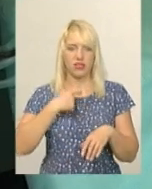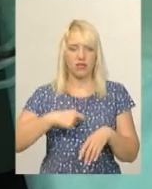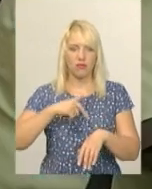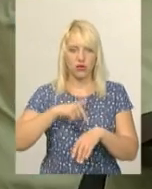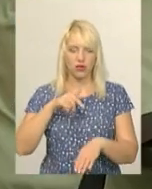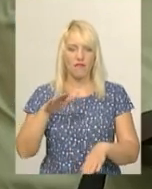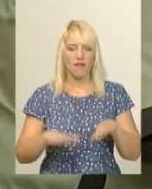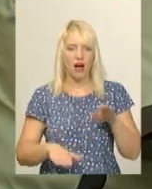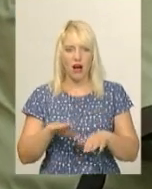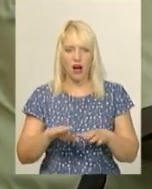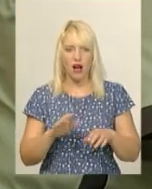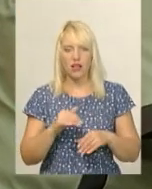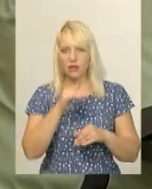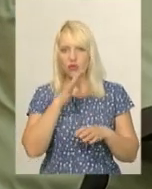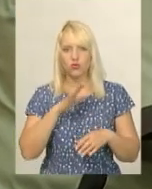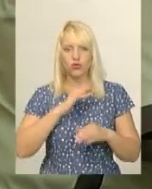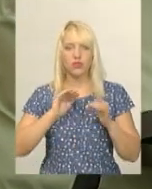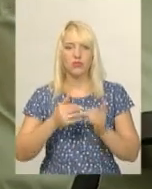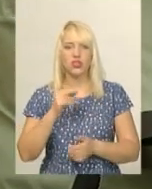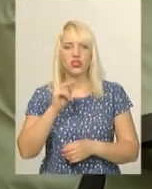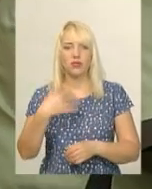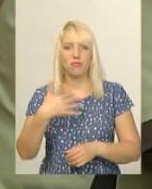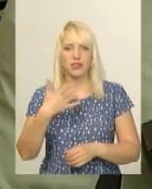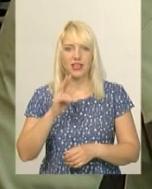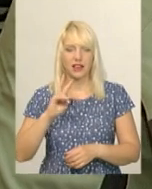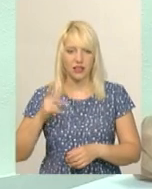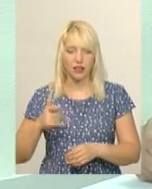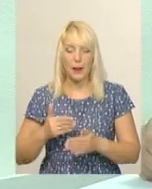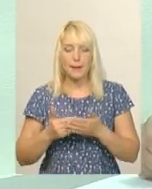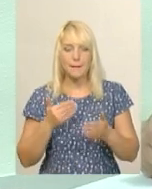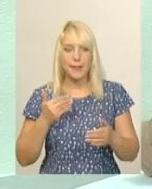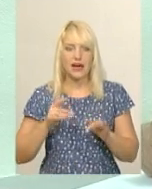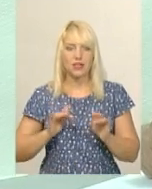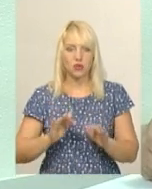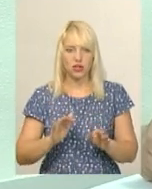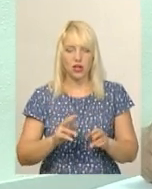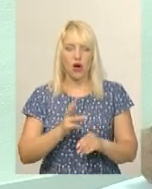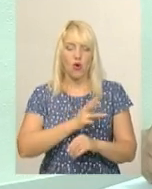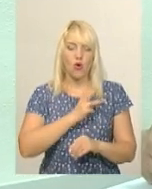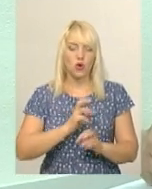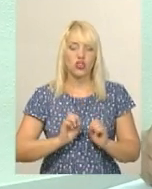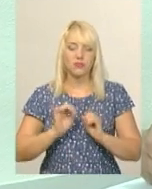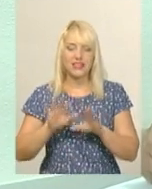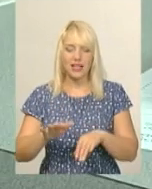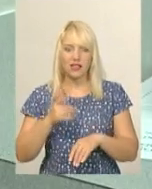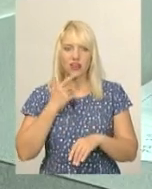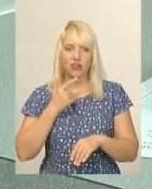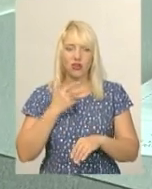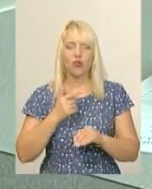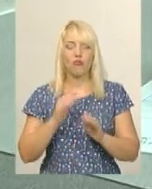повинна бути менше 50 кілограмів. Перед процедурою охочим здати кров пропонують відповісти на запитання анкети.